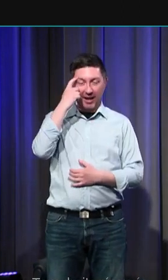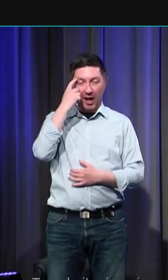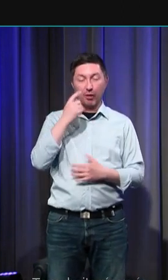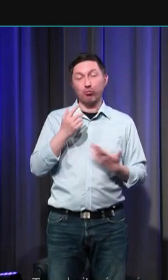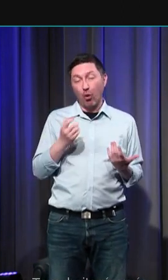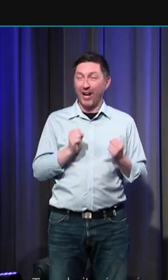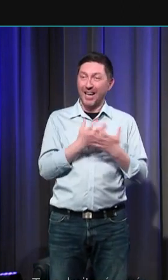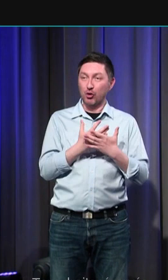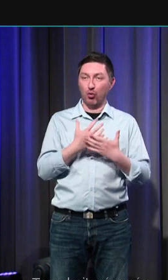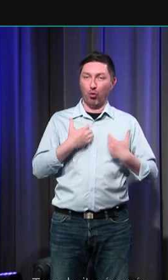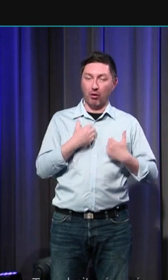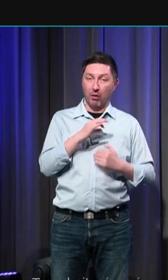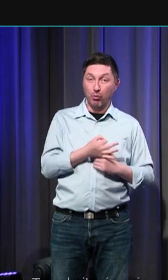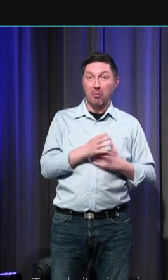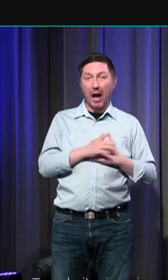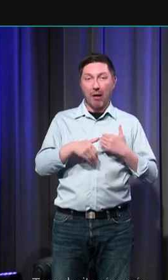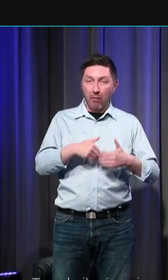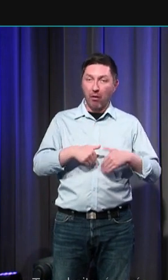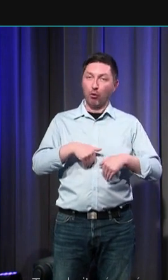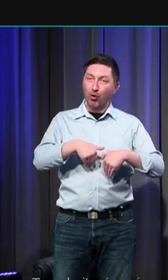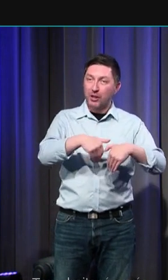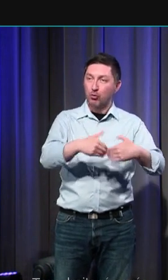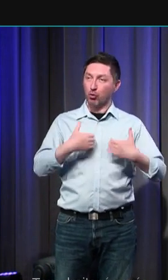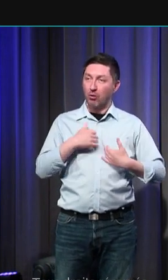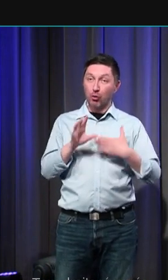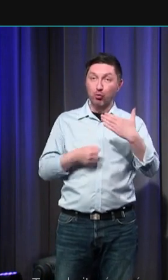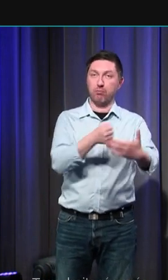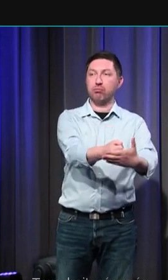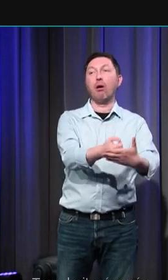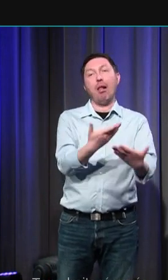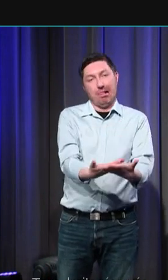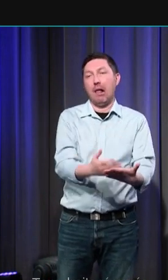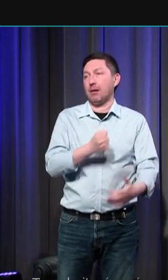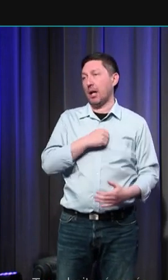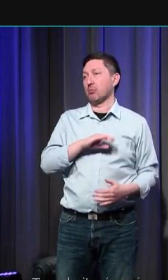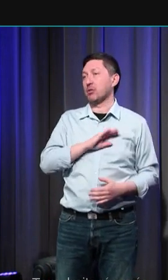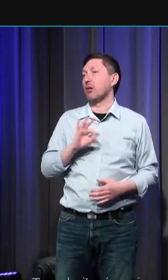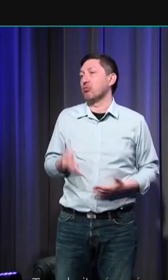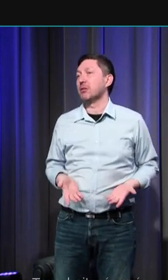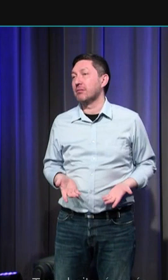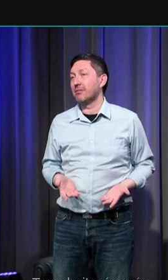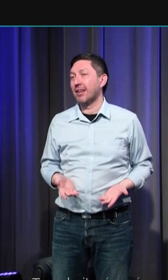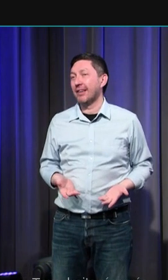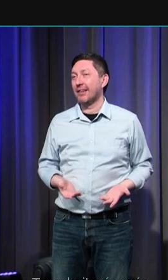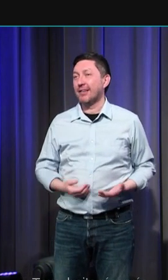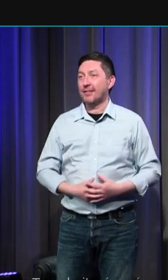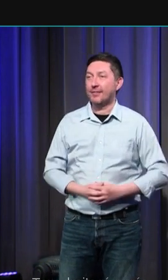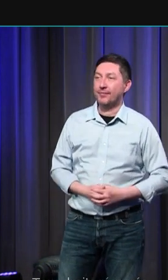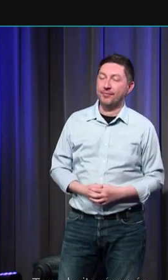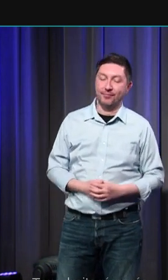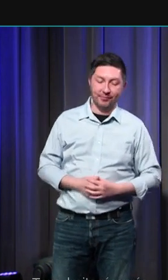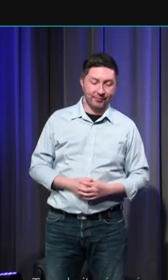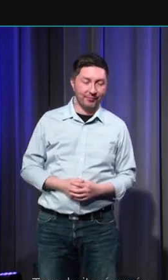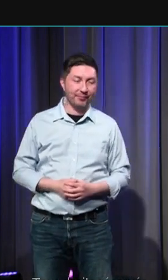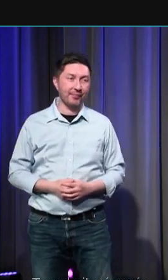oui, il doit rendre compte de son élan et des actes qu'il aurait commis pour cette raison. Dans le